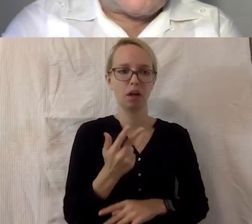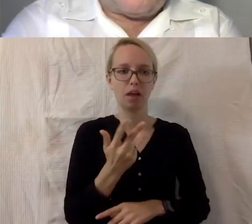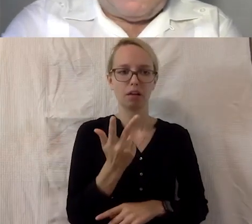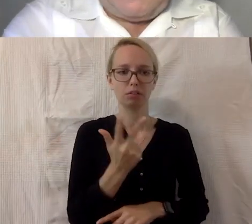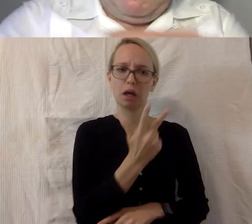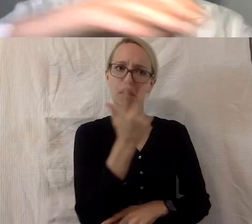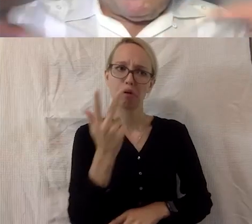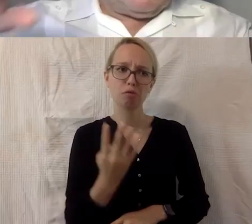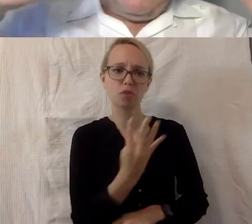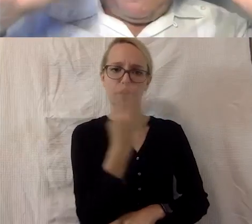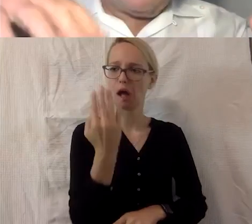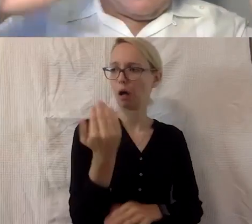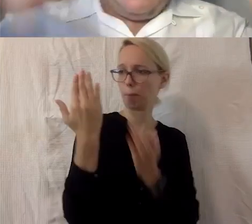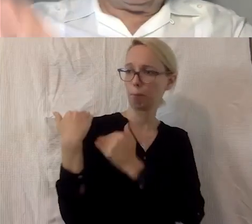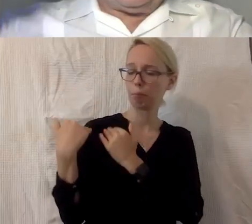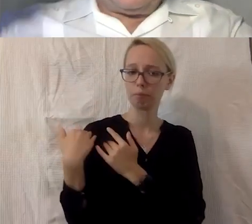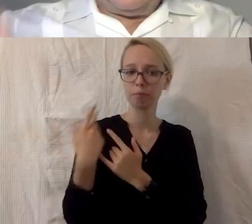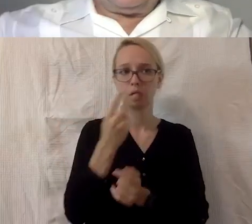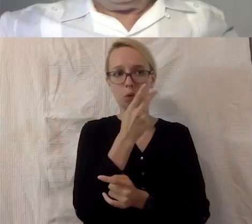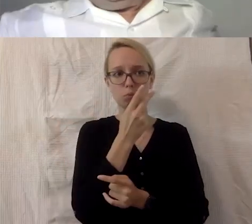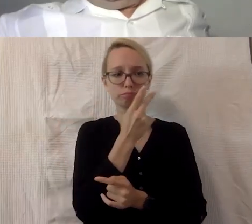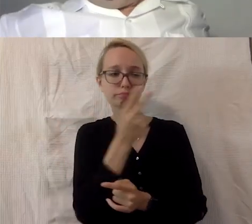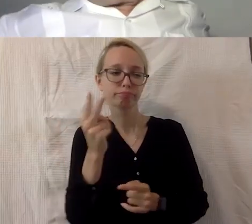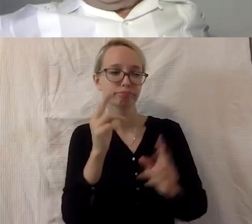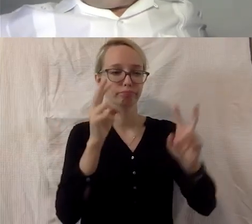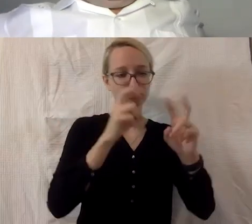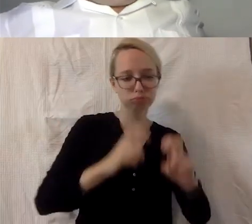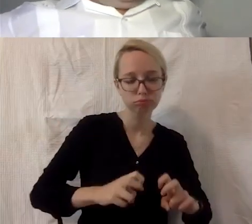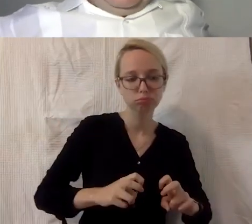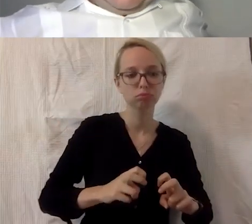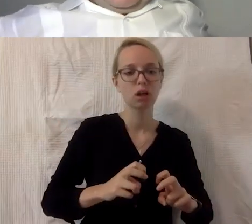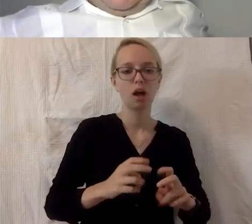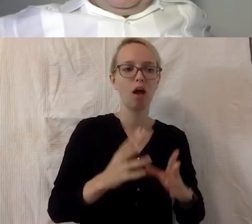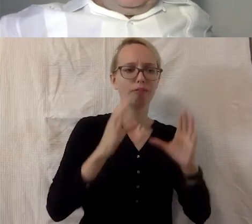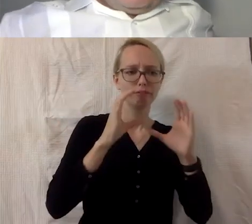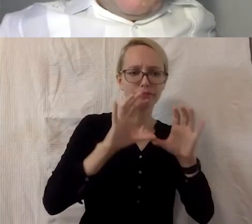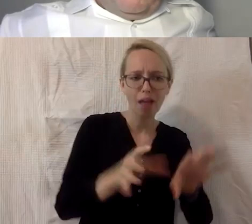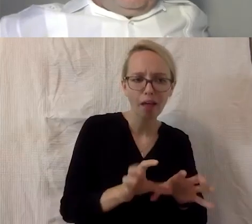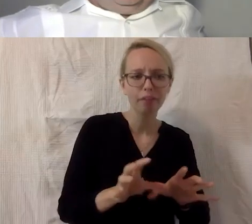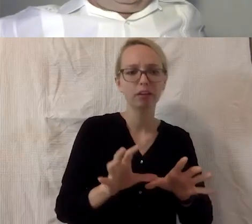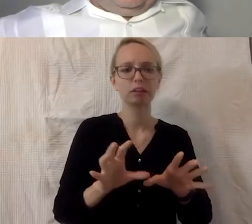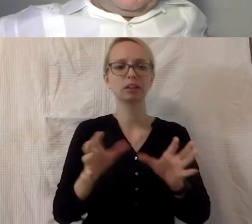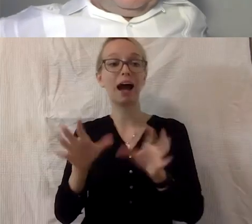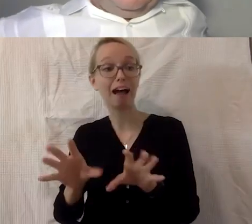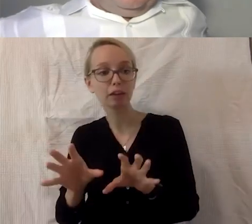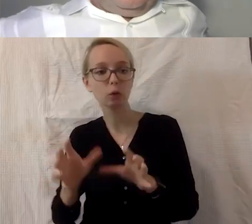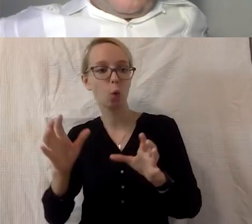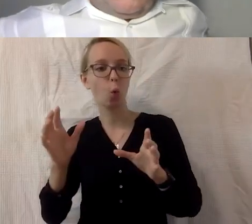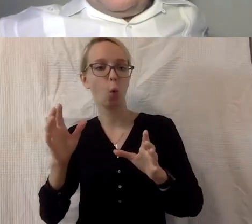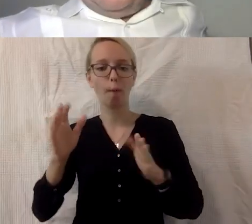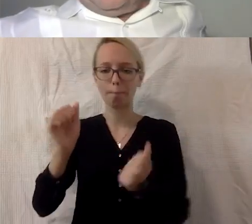untersucht, also wirklich Querschnitt, Fernsehen, Radio, Internet, Printmedien, alles, was eben in Deutschland veröffentlicht wurde,